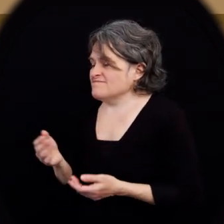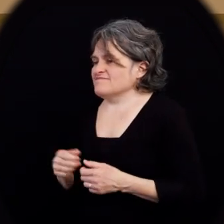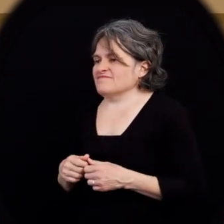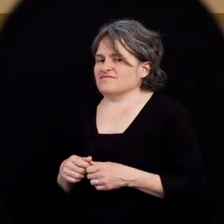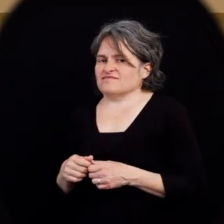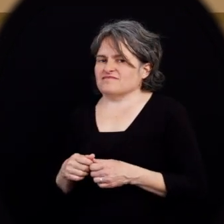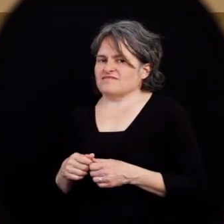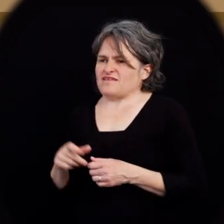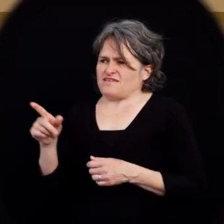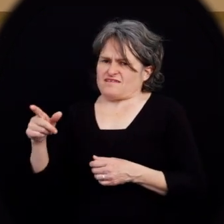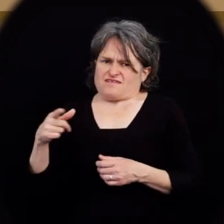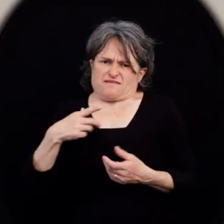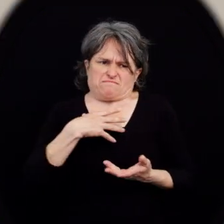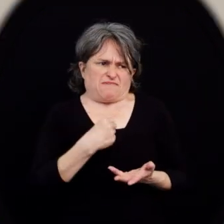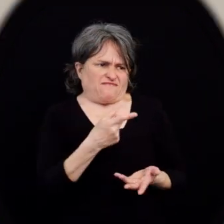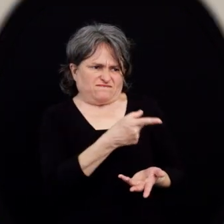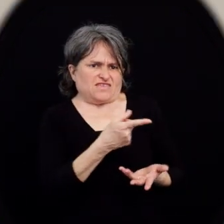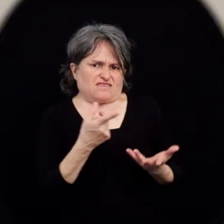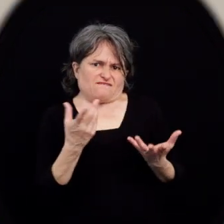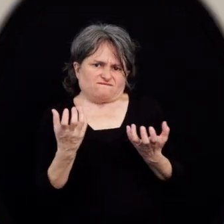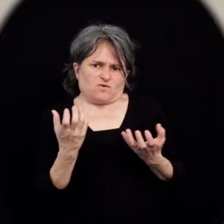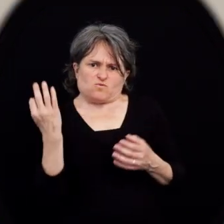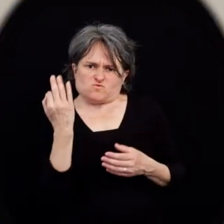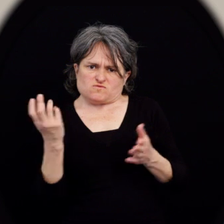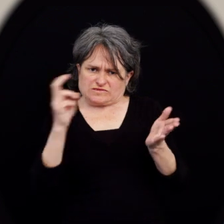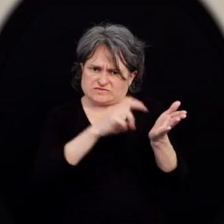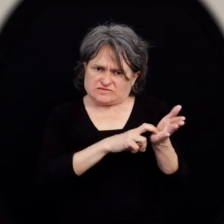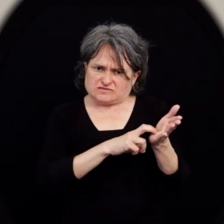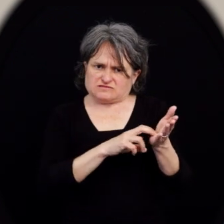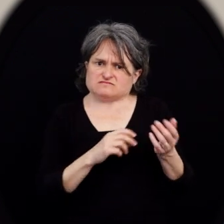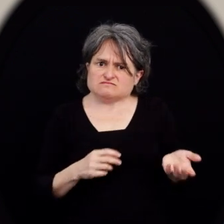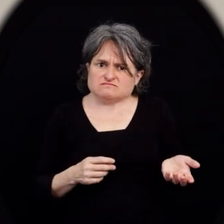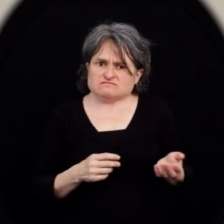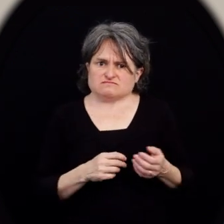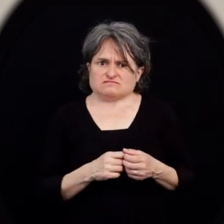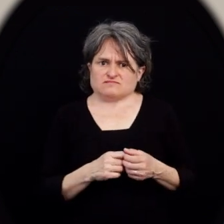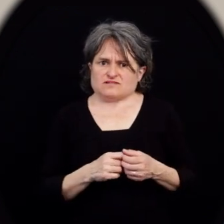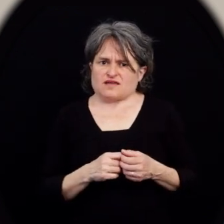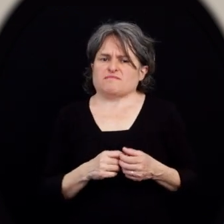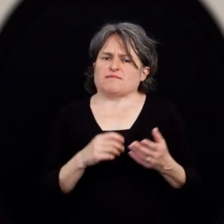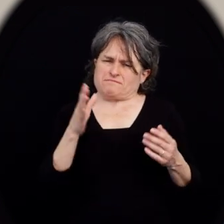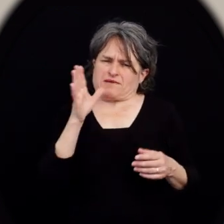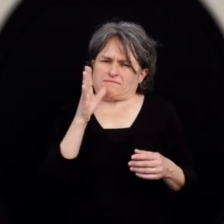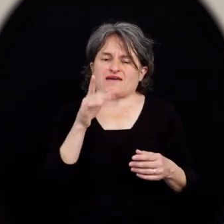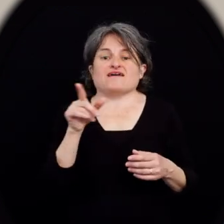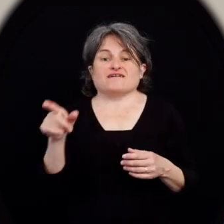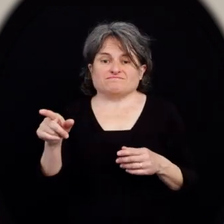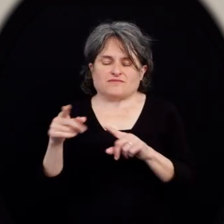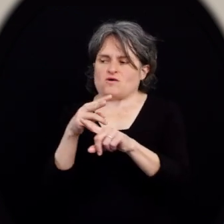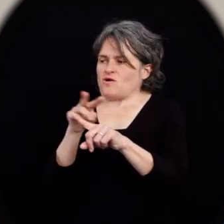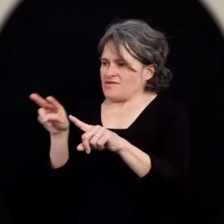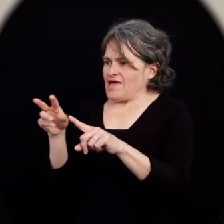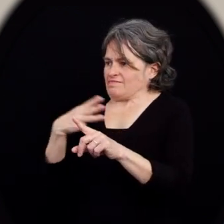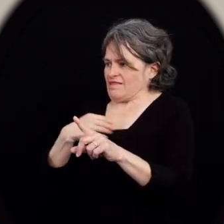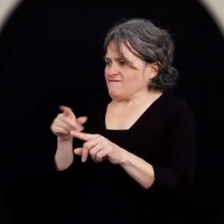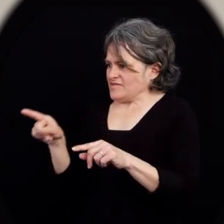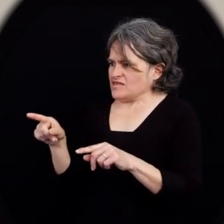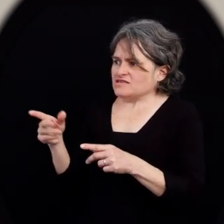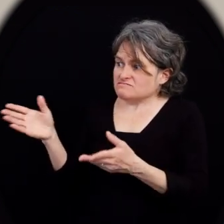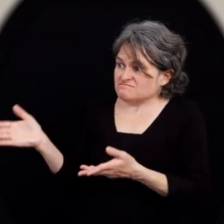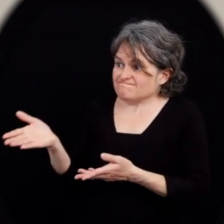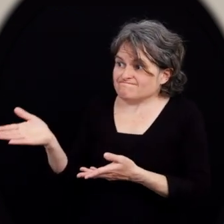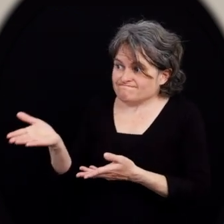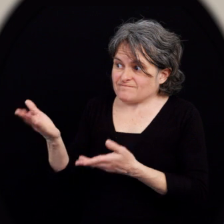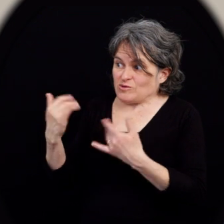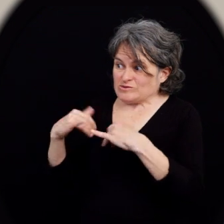Qu'est-ce que je peux faire pour vous, madame? Ma fille vient s'inscrire à un cours pour la prochaine session. Puis, la mère de